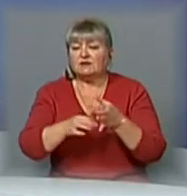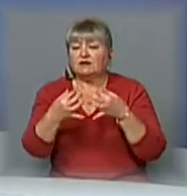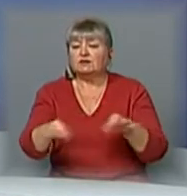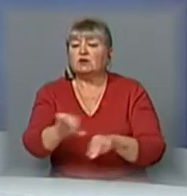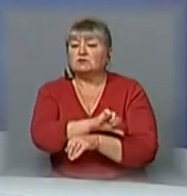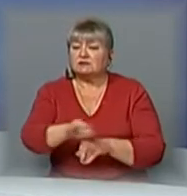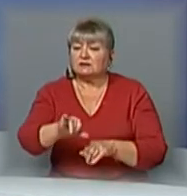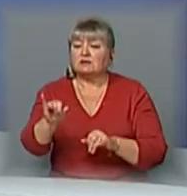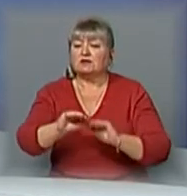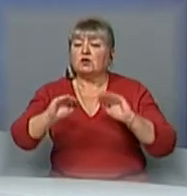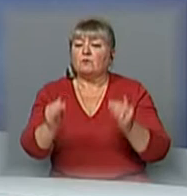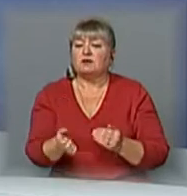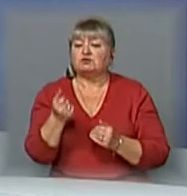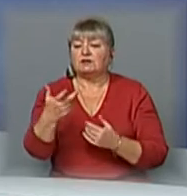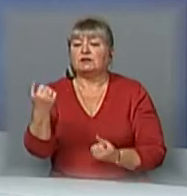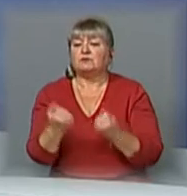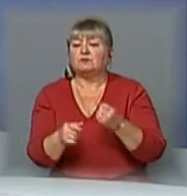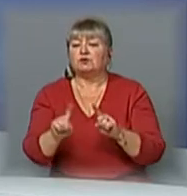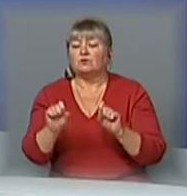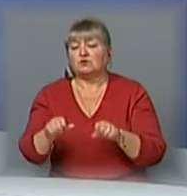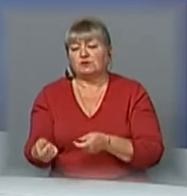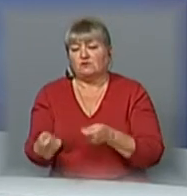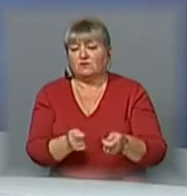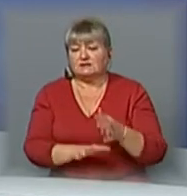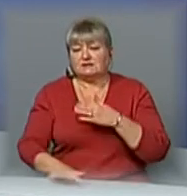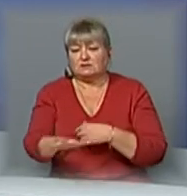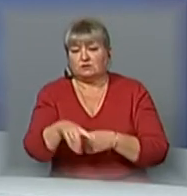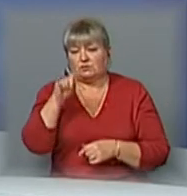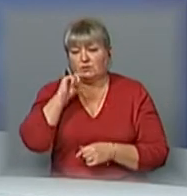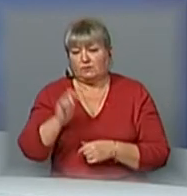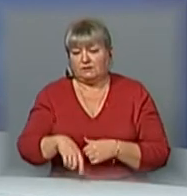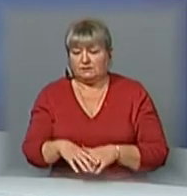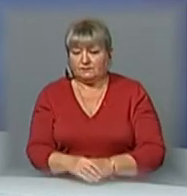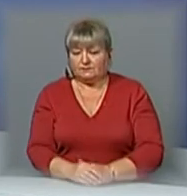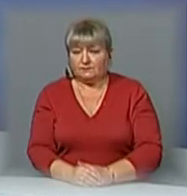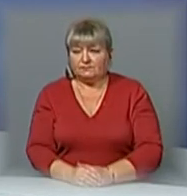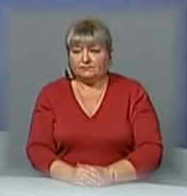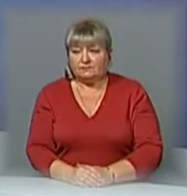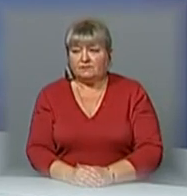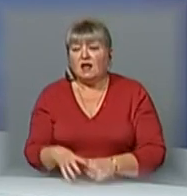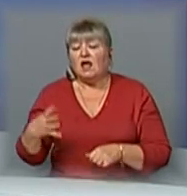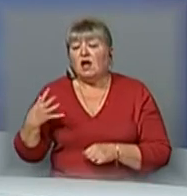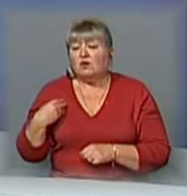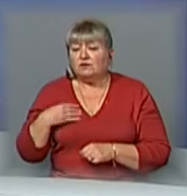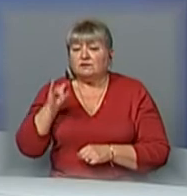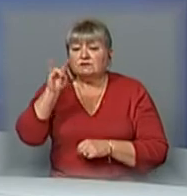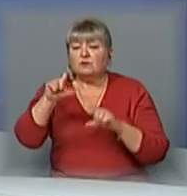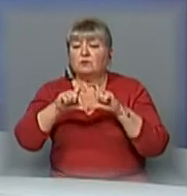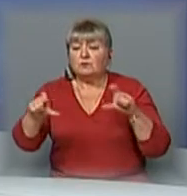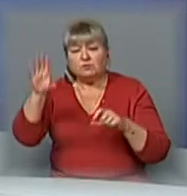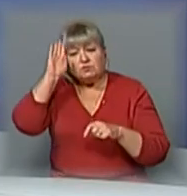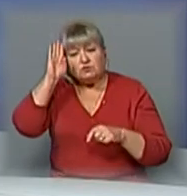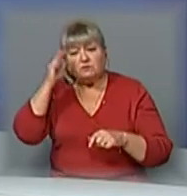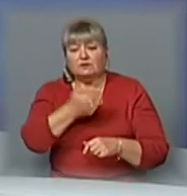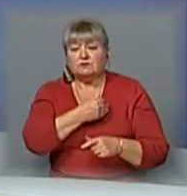та обмежують кількість автомобілів, які можна ввозити на територію України. У львівському аеропорту чоловік